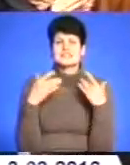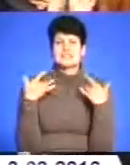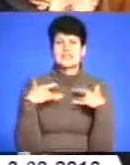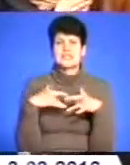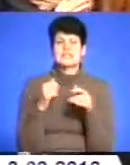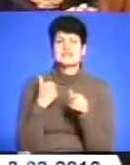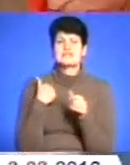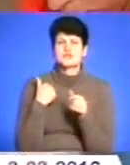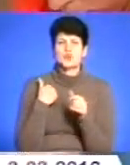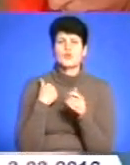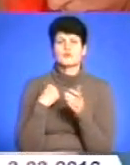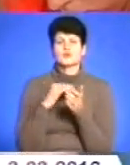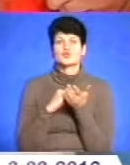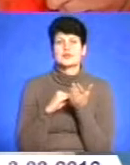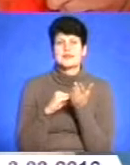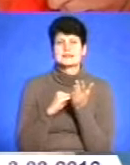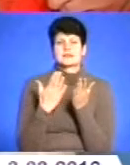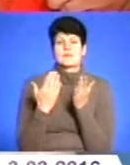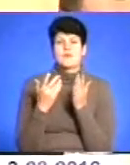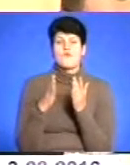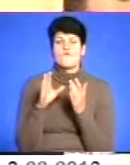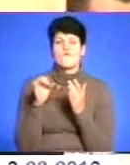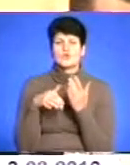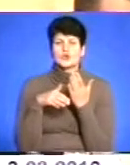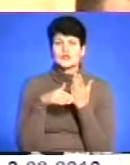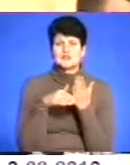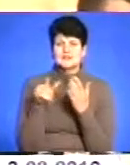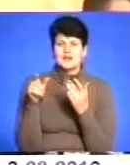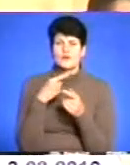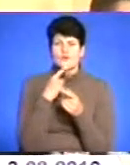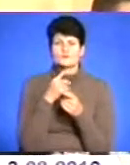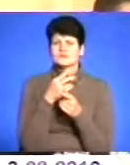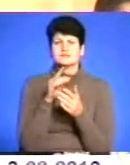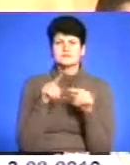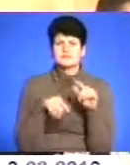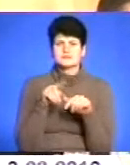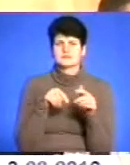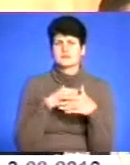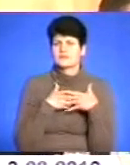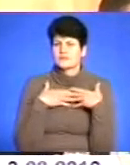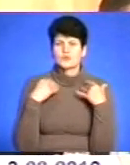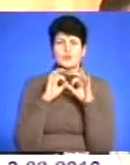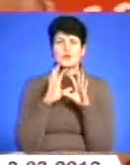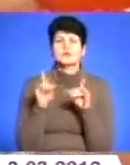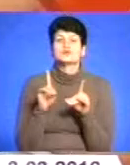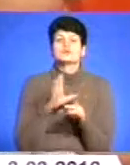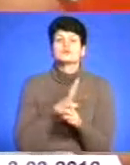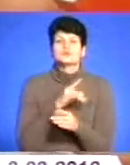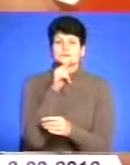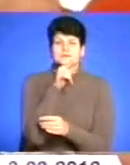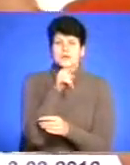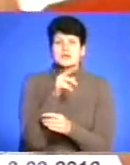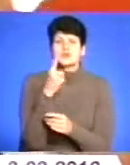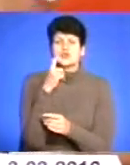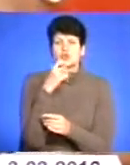журналісти чи волонтери просто починають нове життя. І воліють навіть рідним не розповідати, що довелося пережити. Про свої